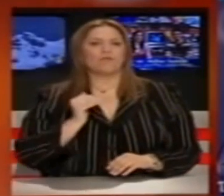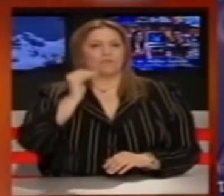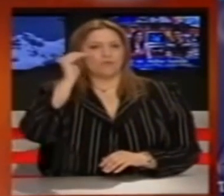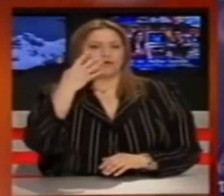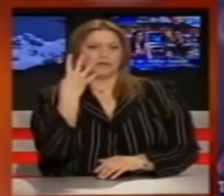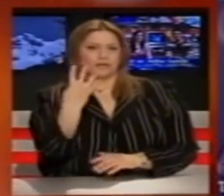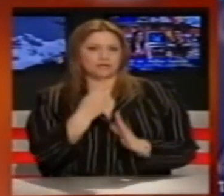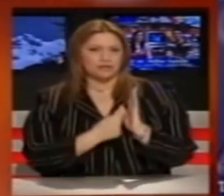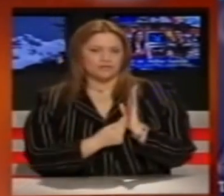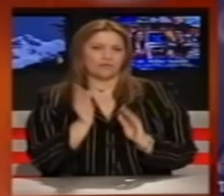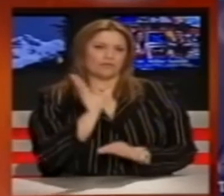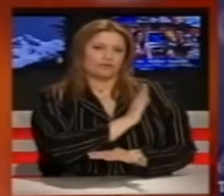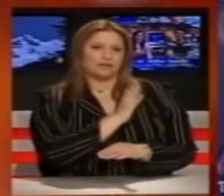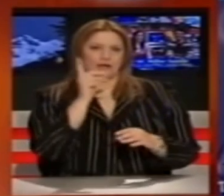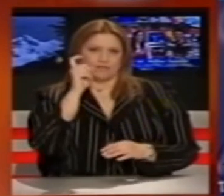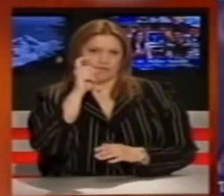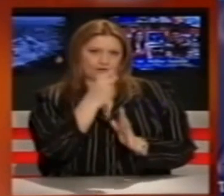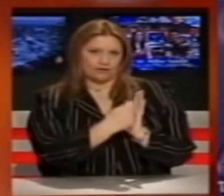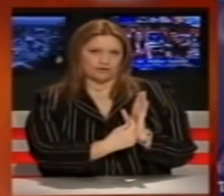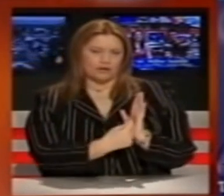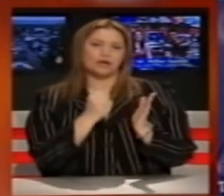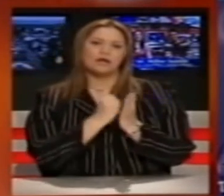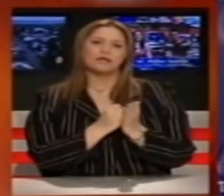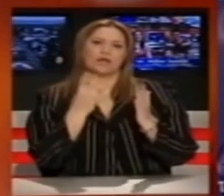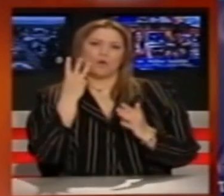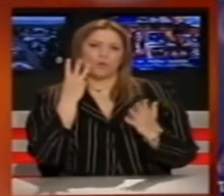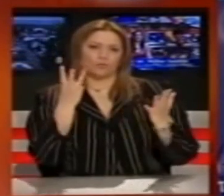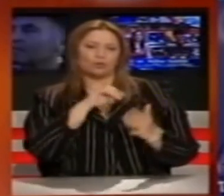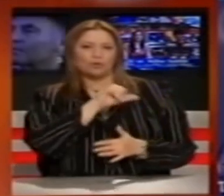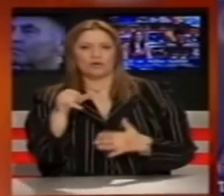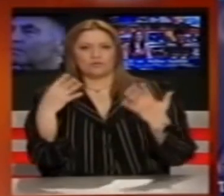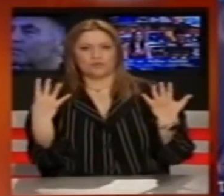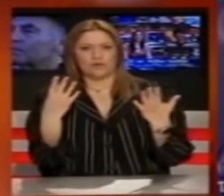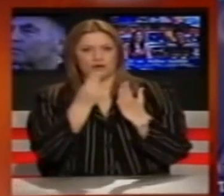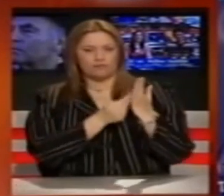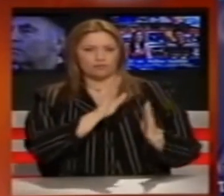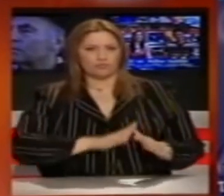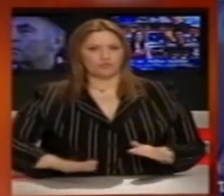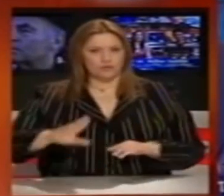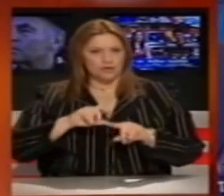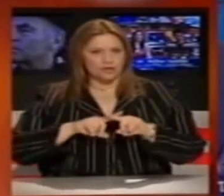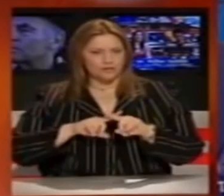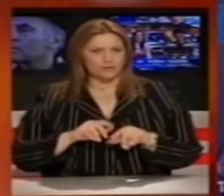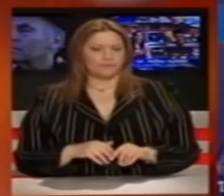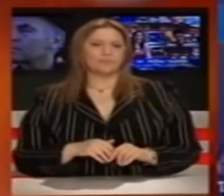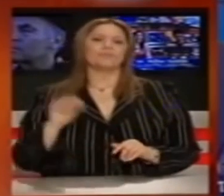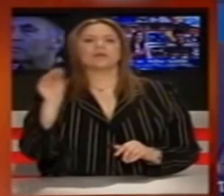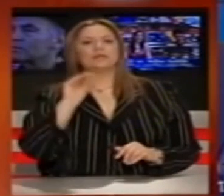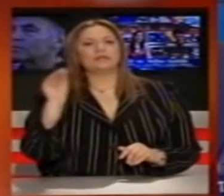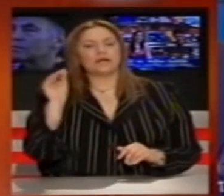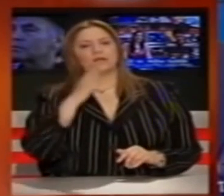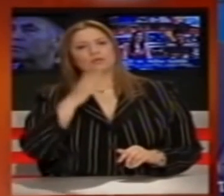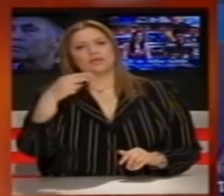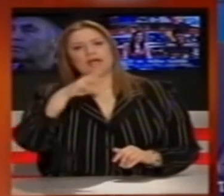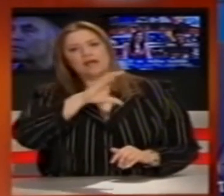βόρεια στους 4 βαθμού στα δυτικά στους 10 και στους 8 με 9 στην υπόλοιπη χώρα. Την 4 στην Ανατολική Θεσσαλία